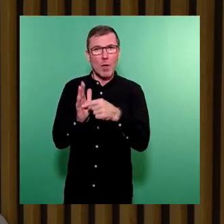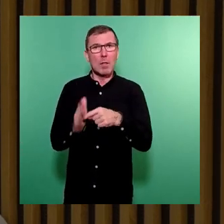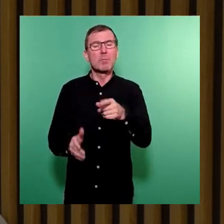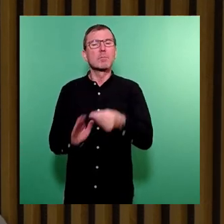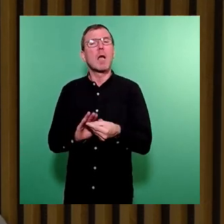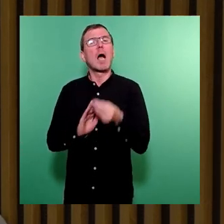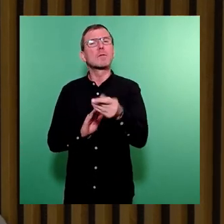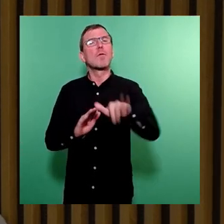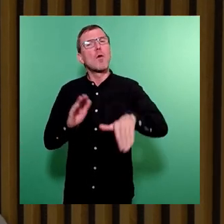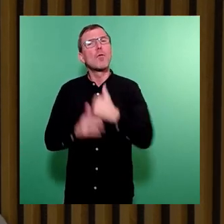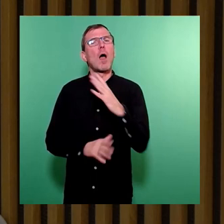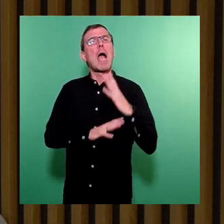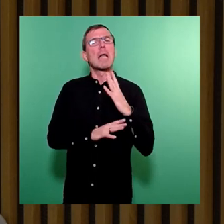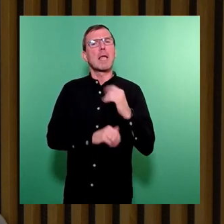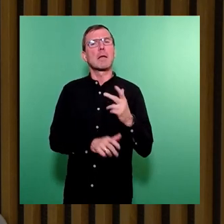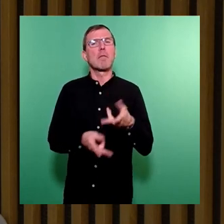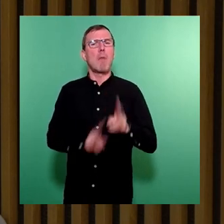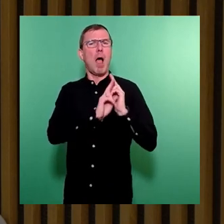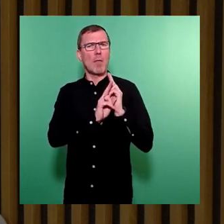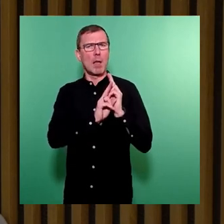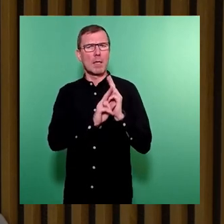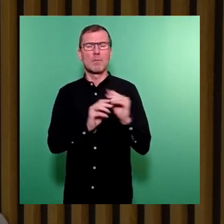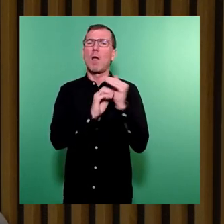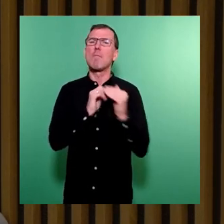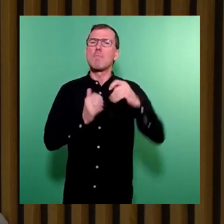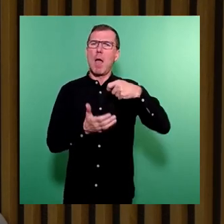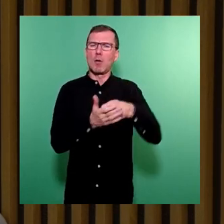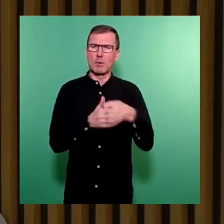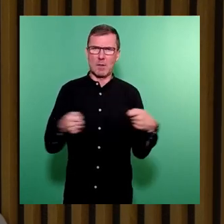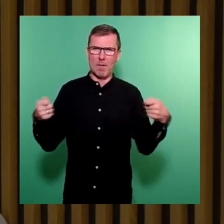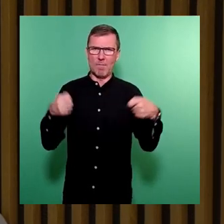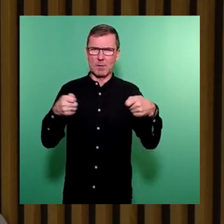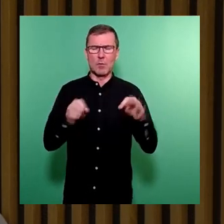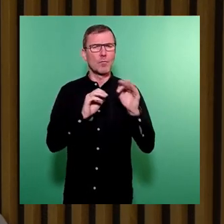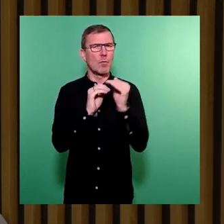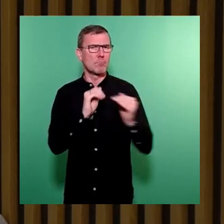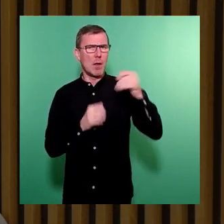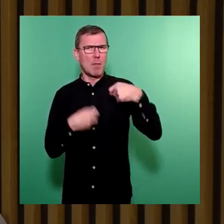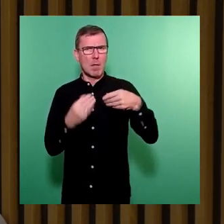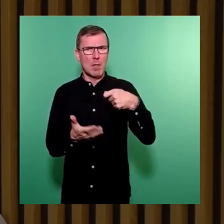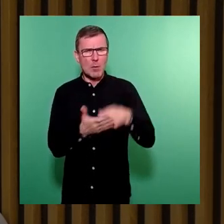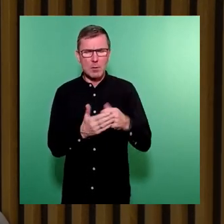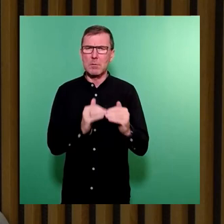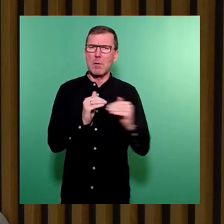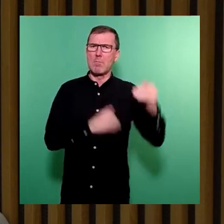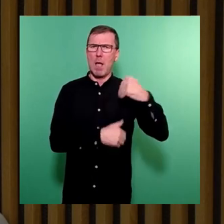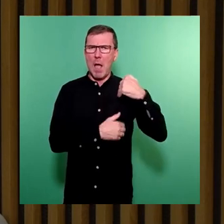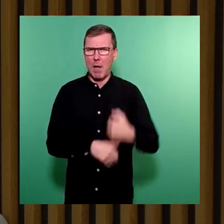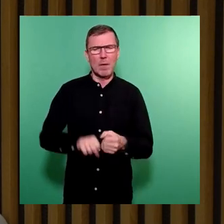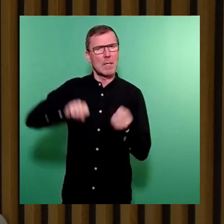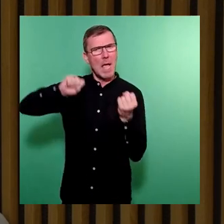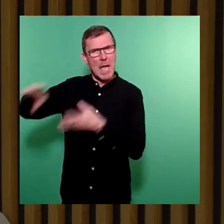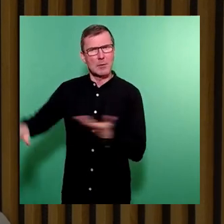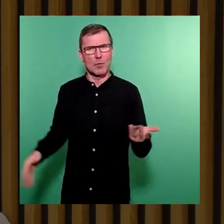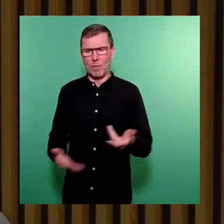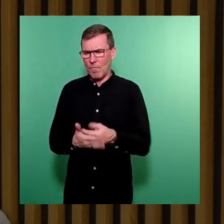erneuten Trägerdarlehens, der Finanzierung von Mehrkosten für die gestiegenen Materialkosten, für Mehraufwand, der Entsorgung kontaminierten